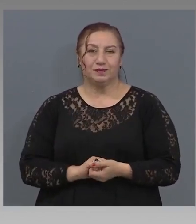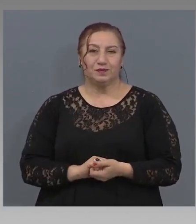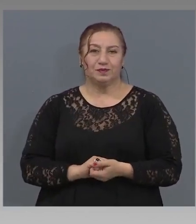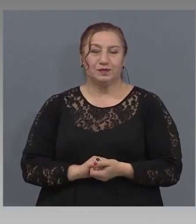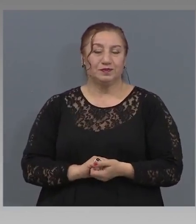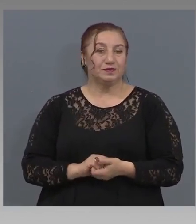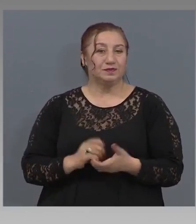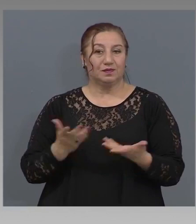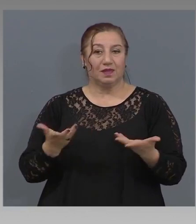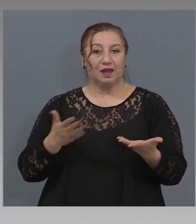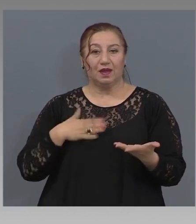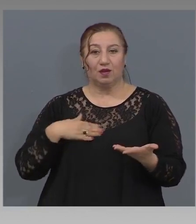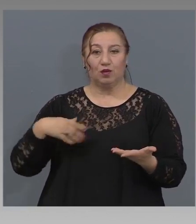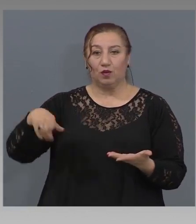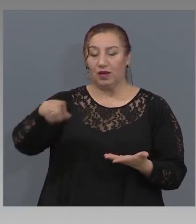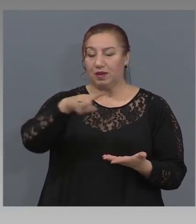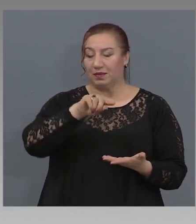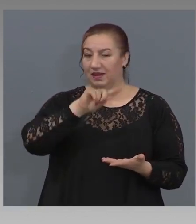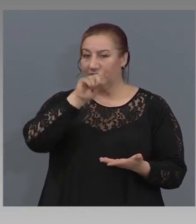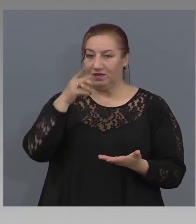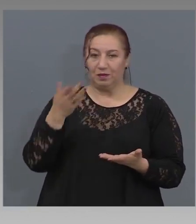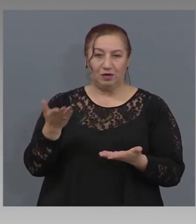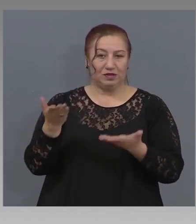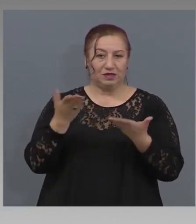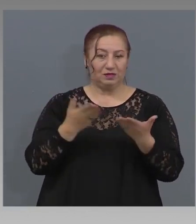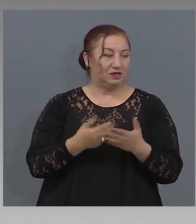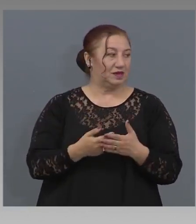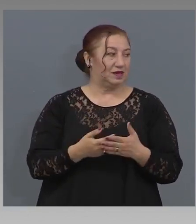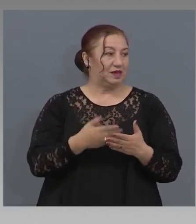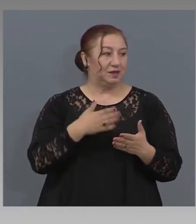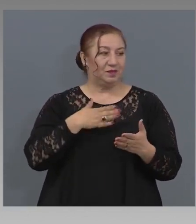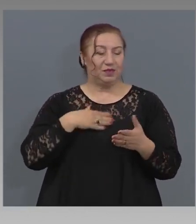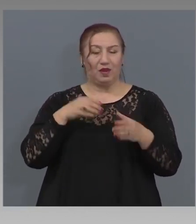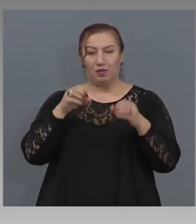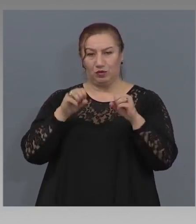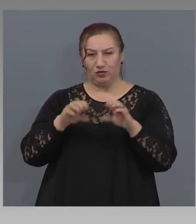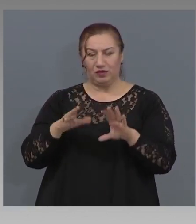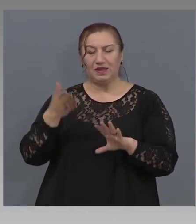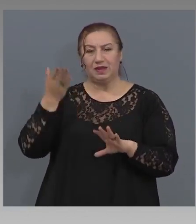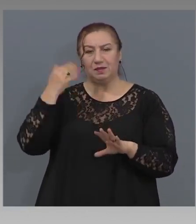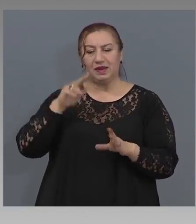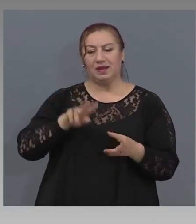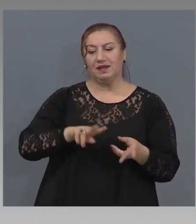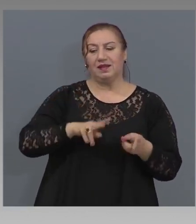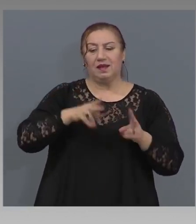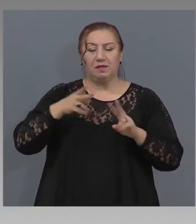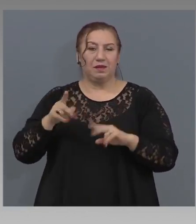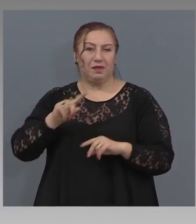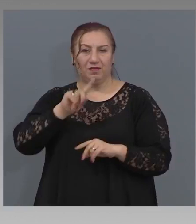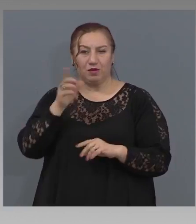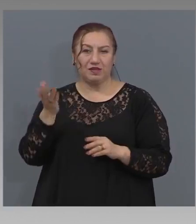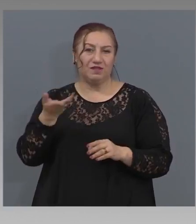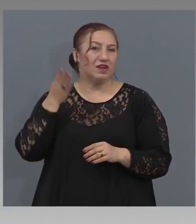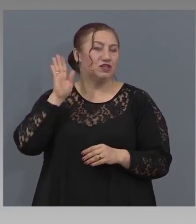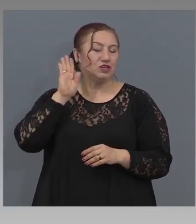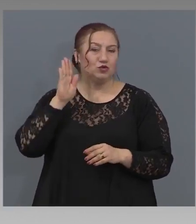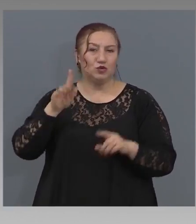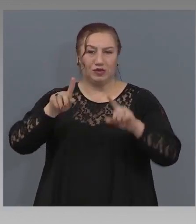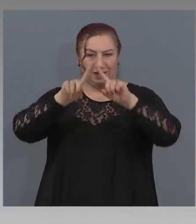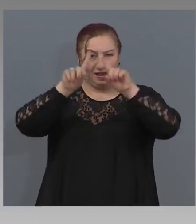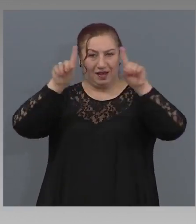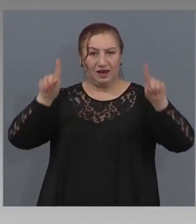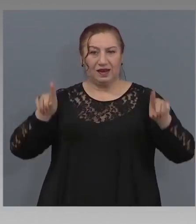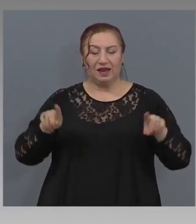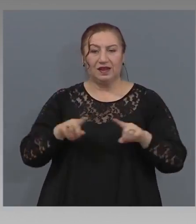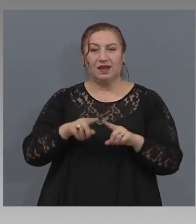Ако имате въпроси за поведението. Позоряте, преди да минем към въпросите, понеже вече чухте цялата картина, мисля, че е много важно да